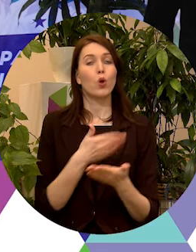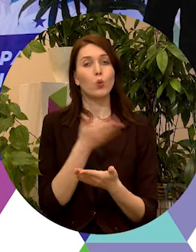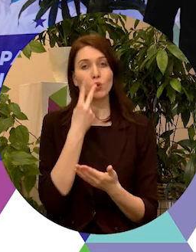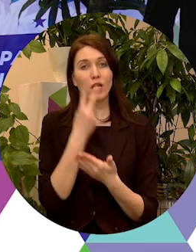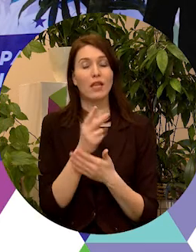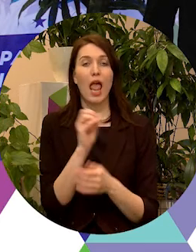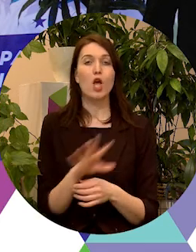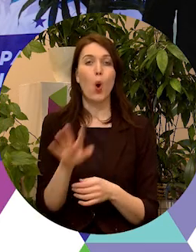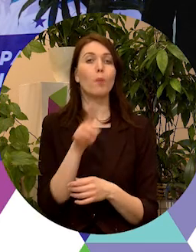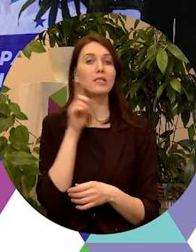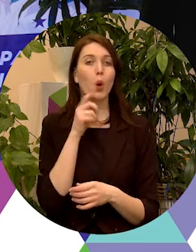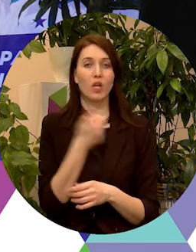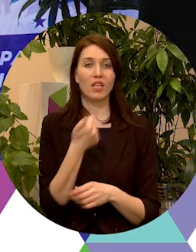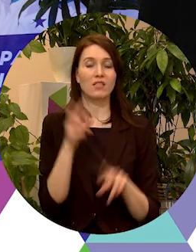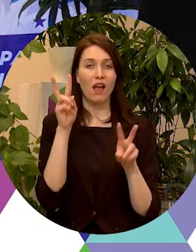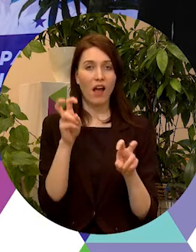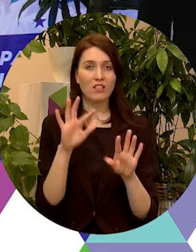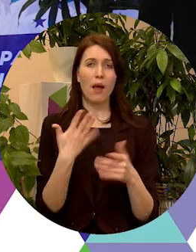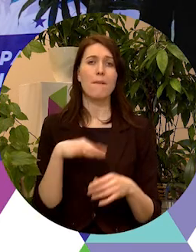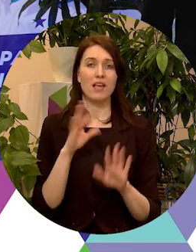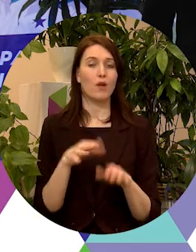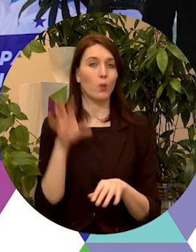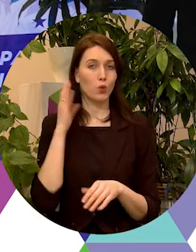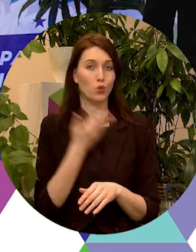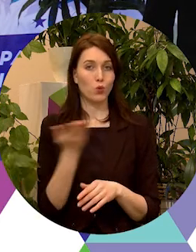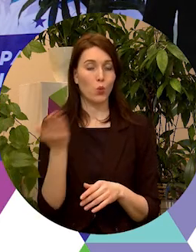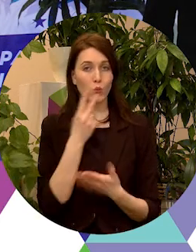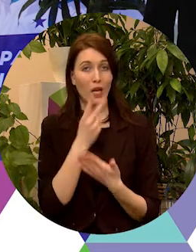vīziju Eiropas jaunatnes gadam, vai mēs to varētu uzklausīt?